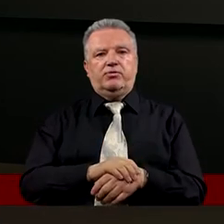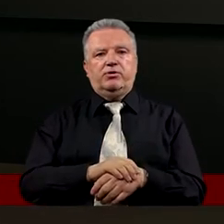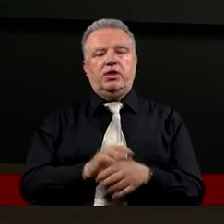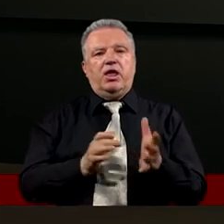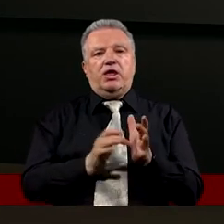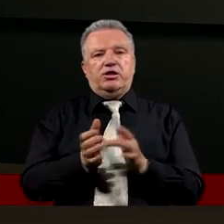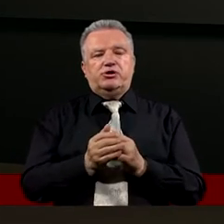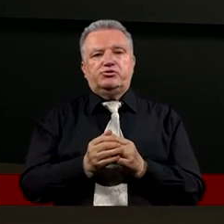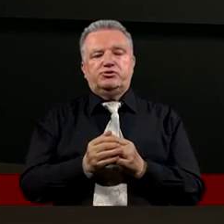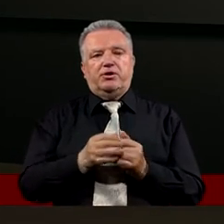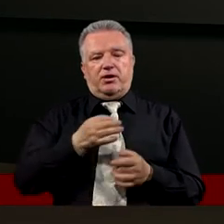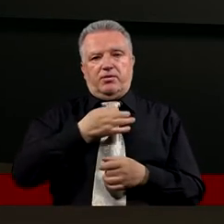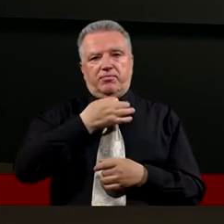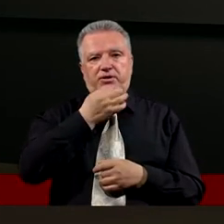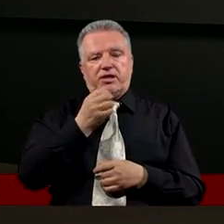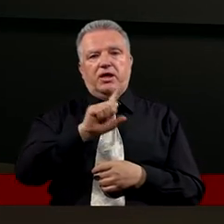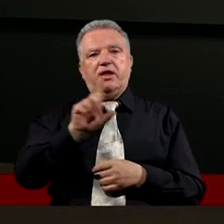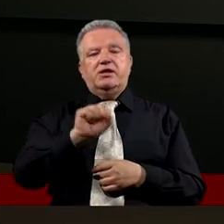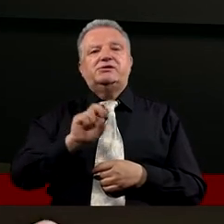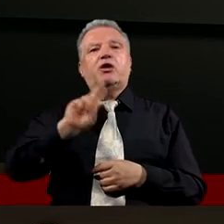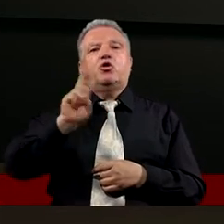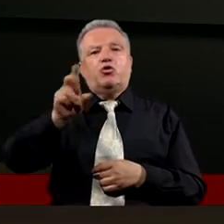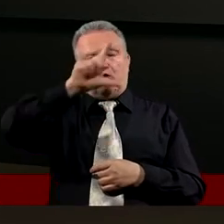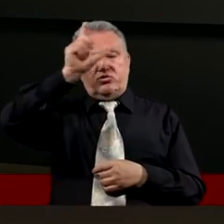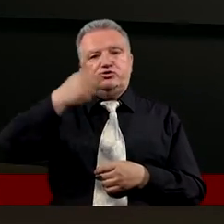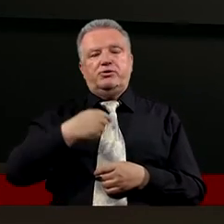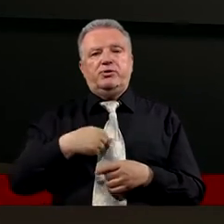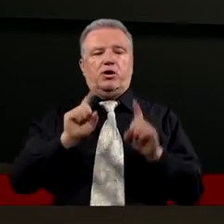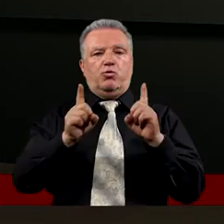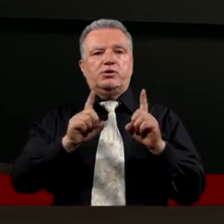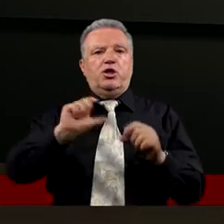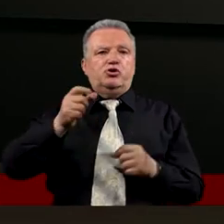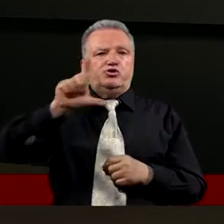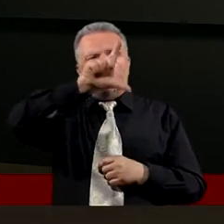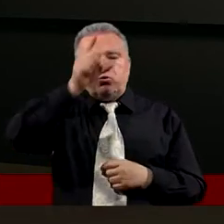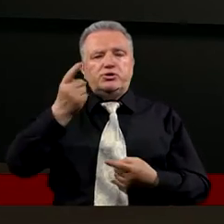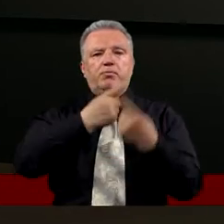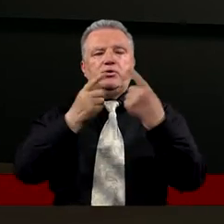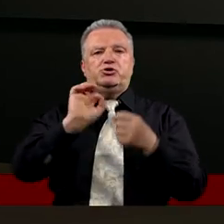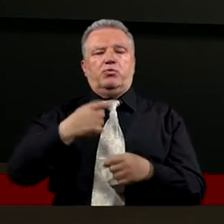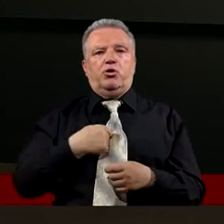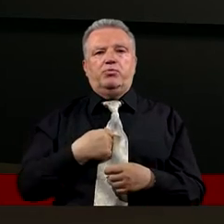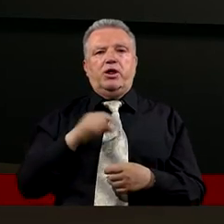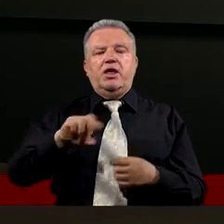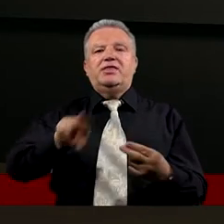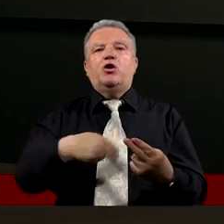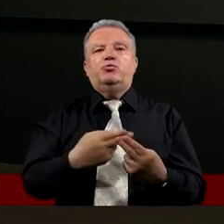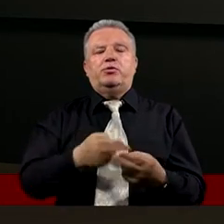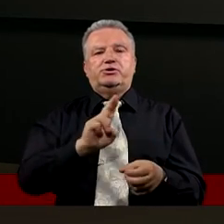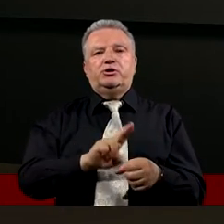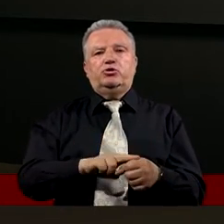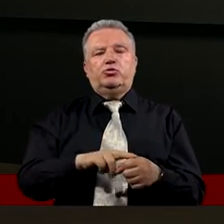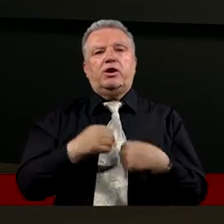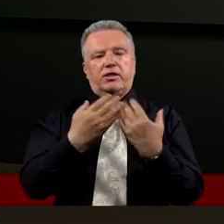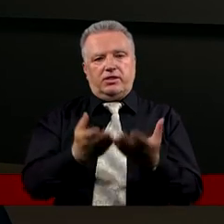kieruje do uczniów pytanie Za kogo ludzie mnie uważają? Co ludzie o mnie sądzą? Te odpowiedzi, które